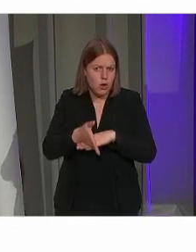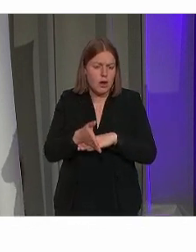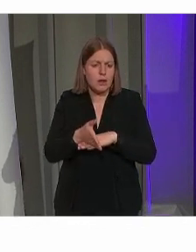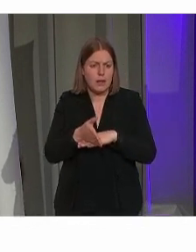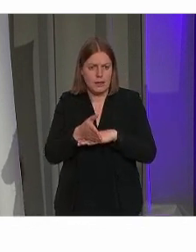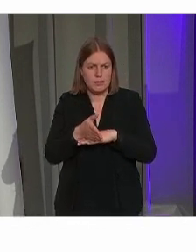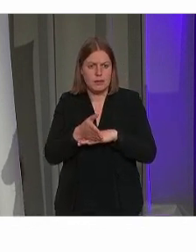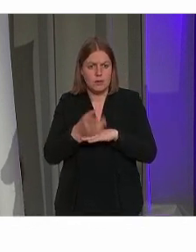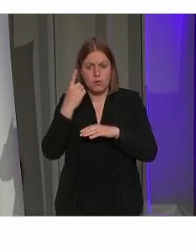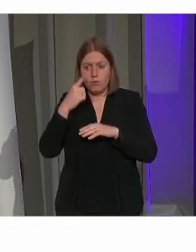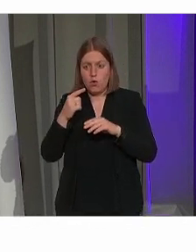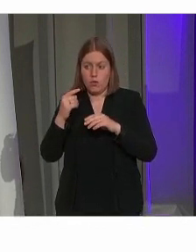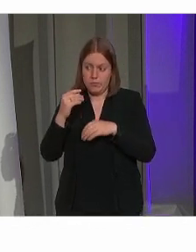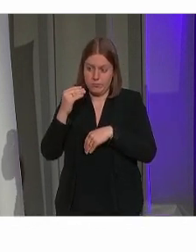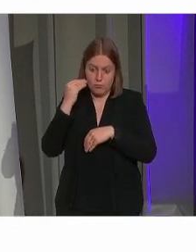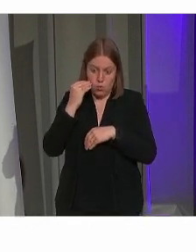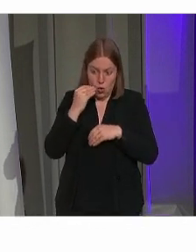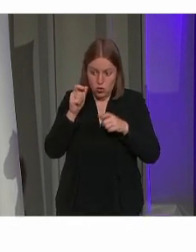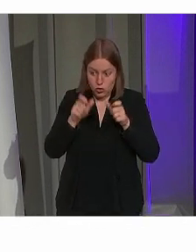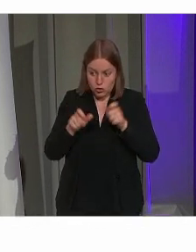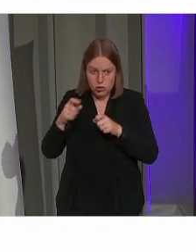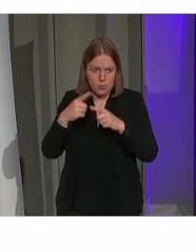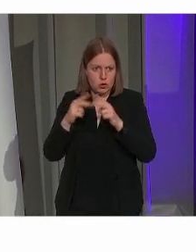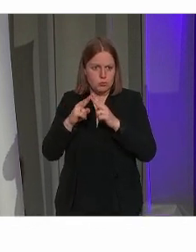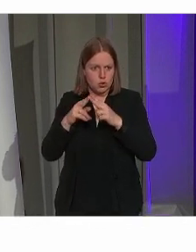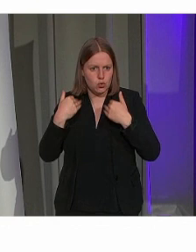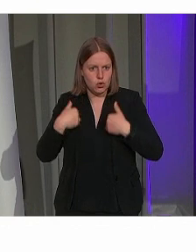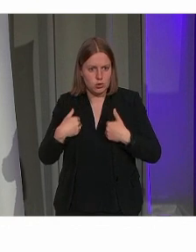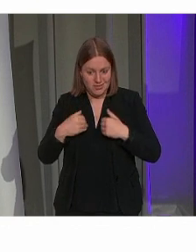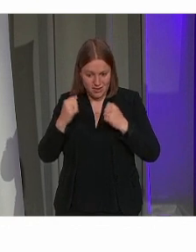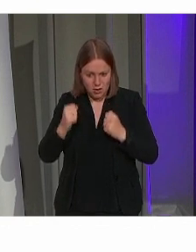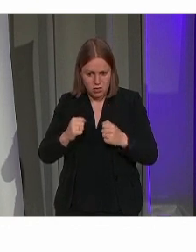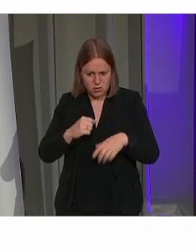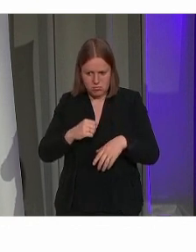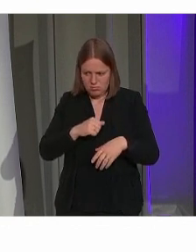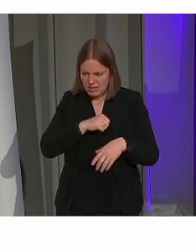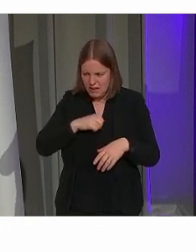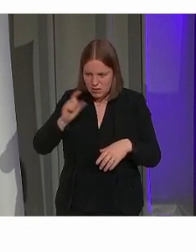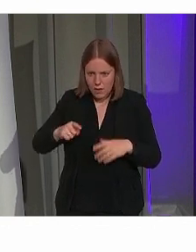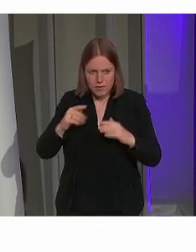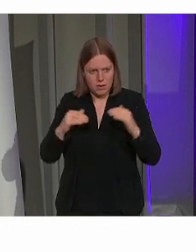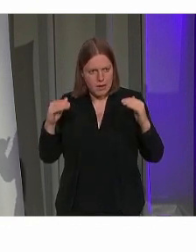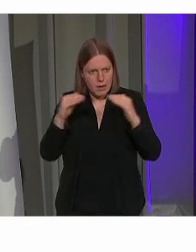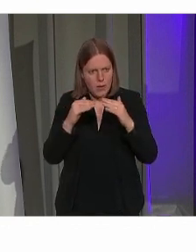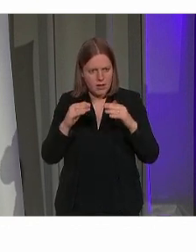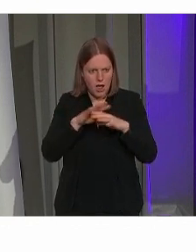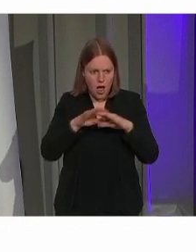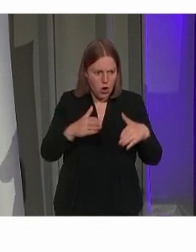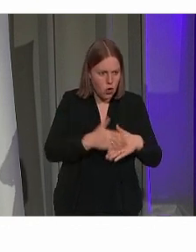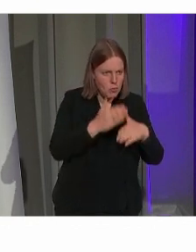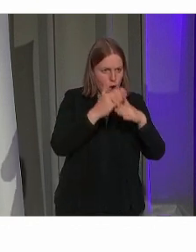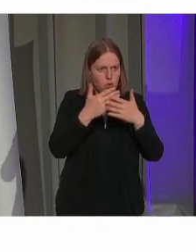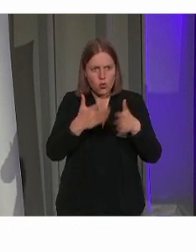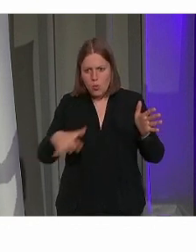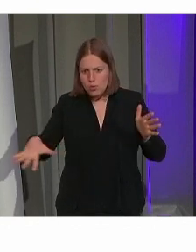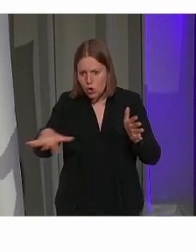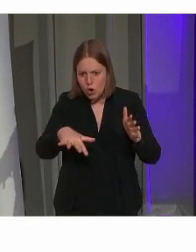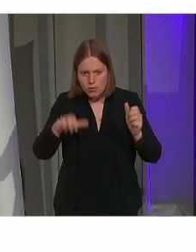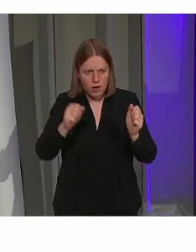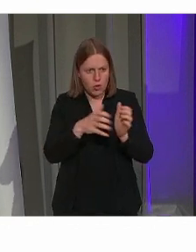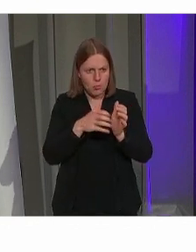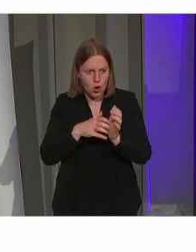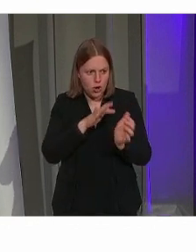Inwoners en bezoekers moeten gelijkwaardig en zelfstandig gebruik kunnen maken van alle voorzieningen, gebouwen, open ruimte en